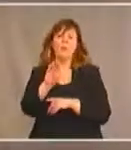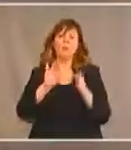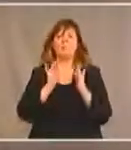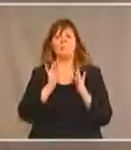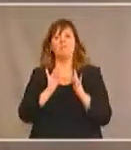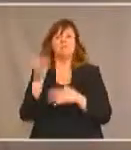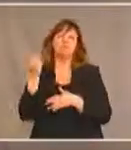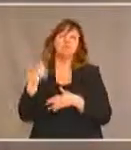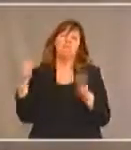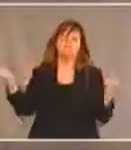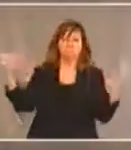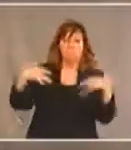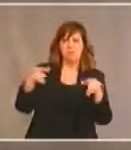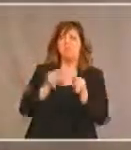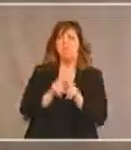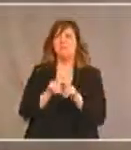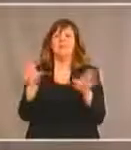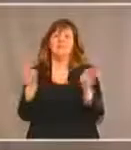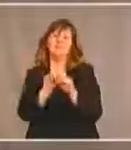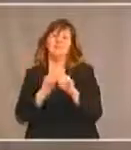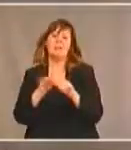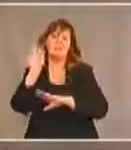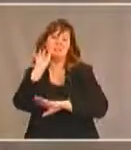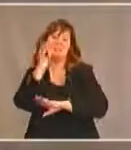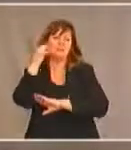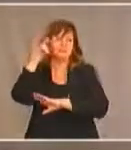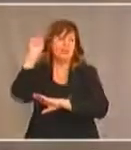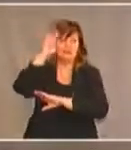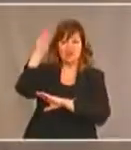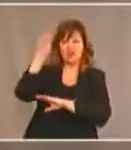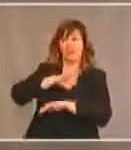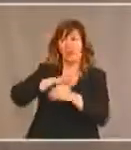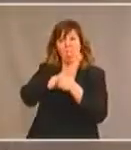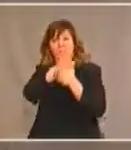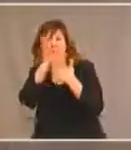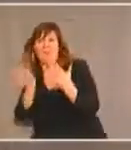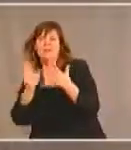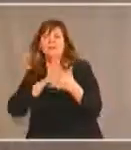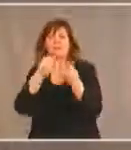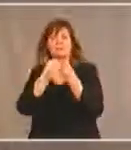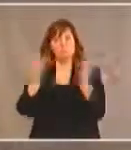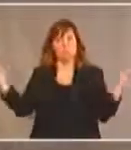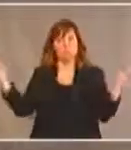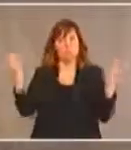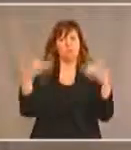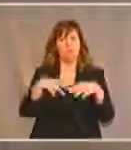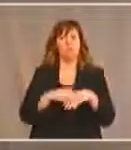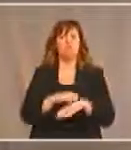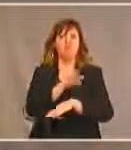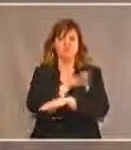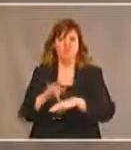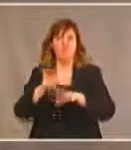extraordinaire des chefs en décembre. Donc, il y une consultation en juillet, une autre en décembre. Il y aura beaucoup de monde à ces rencontres-là. Donc,